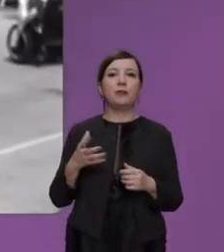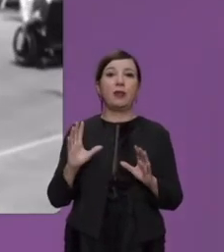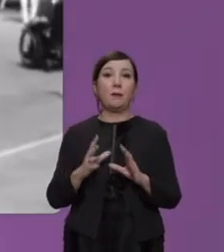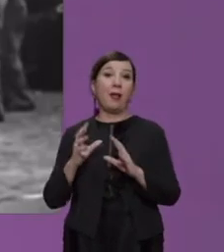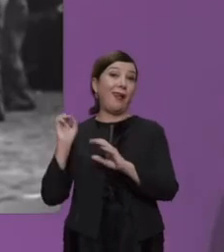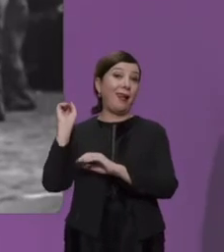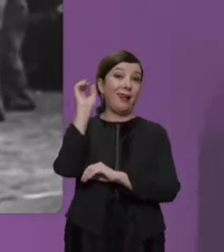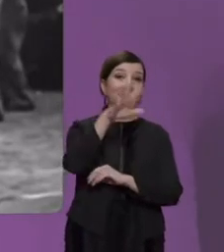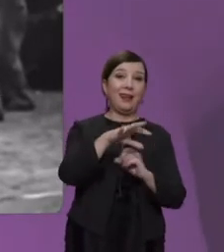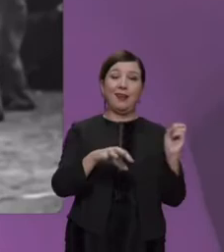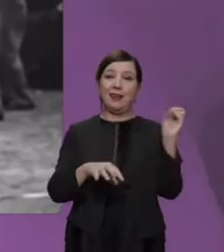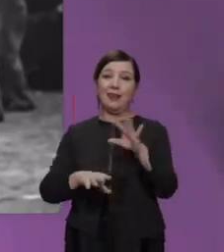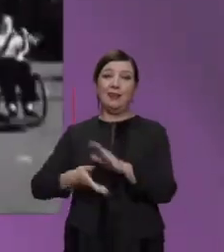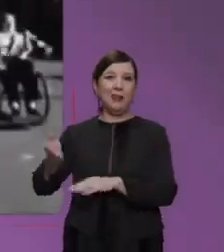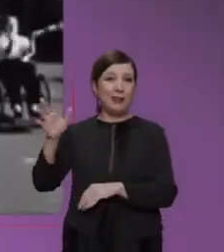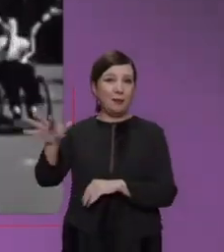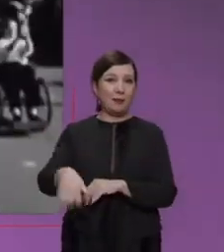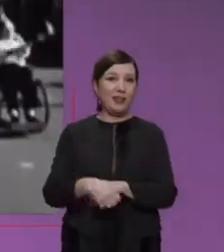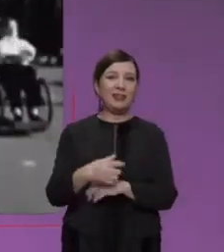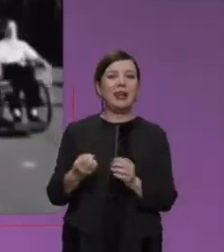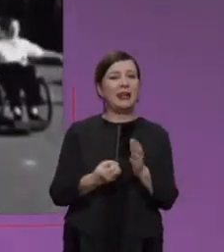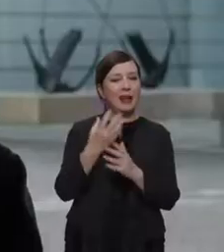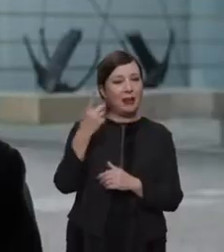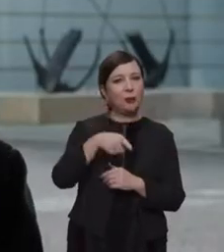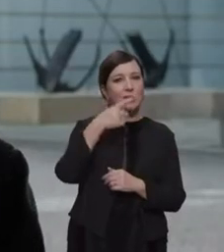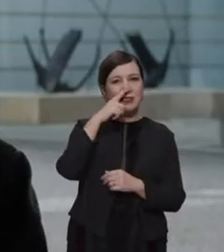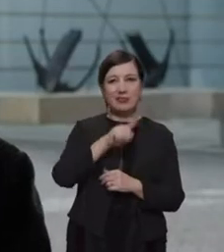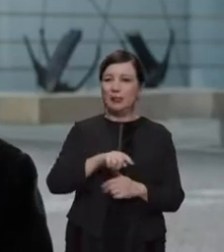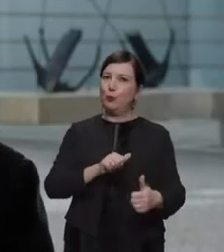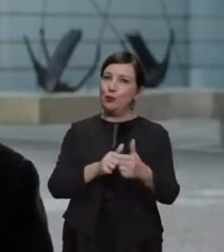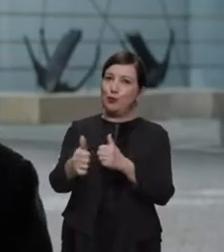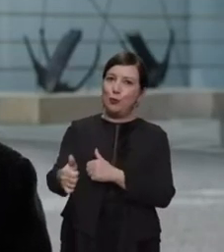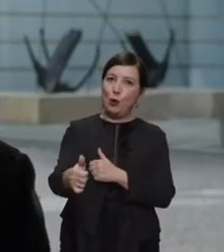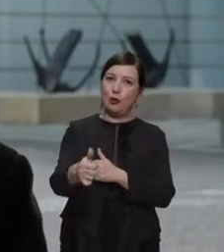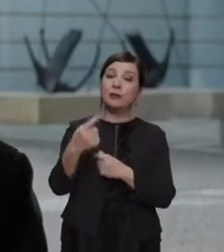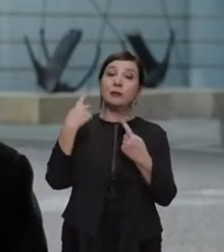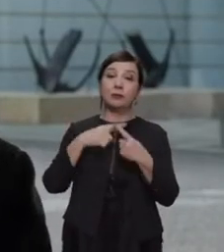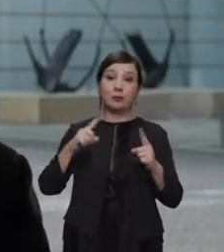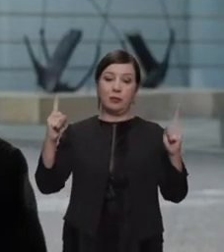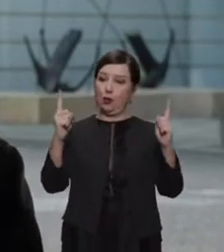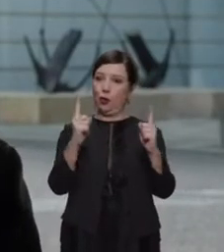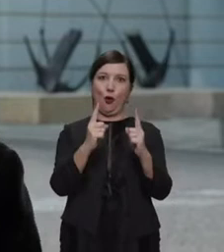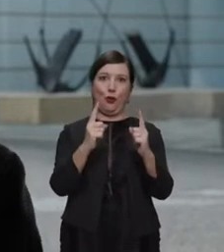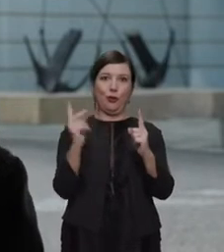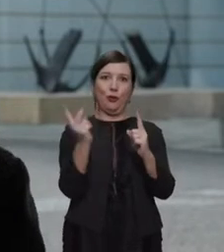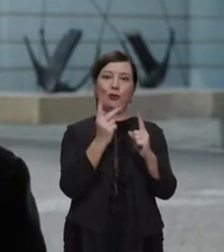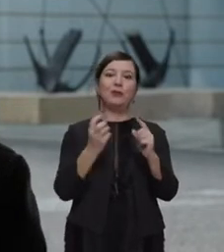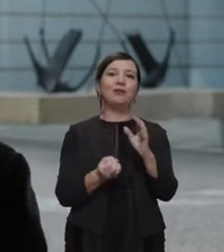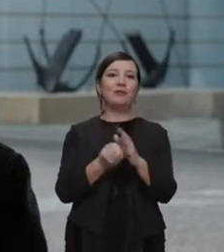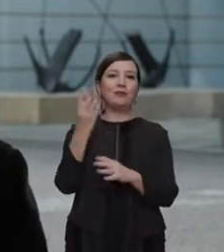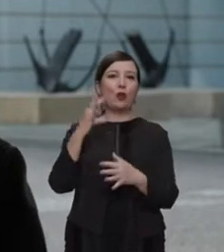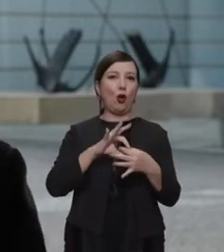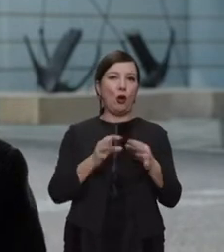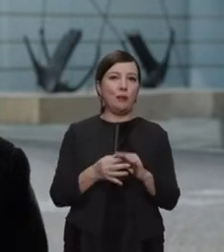delle palle perché corressero a prenderla, in qualche modo ha creato questo tipo di sport e dal loro incontro che poi nascono le